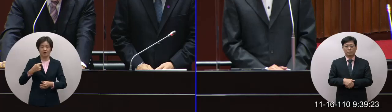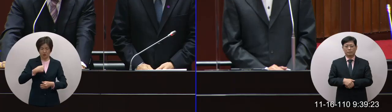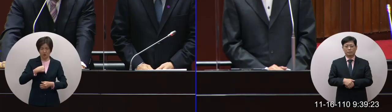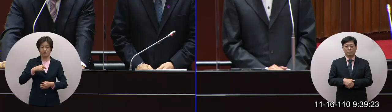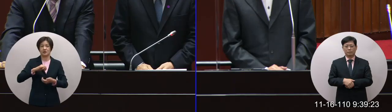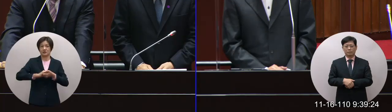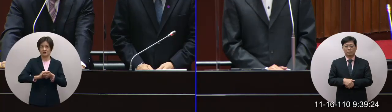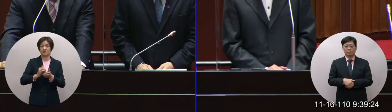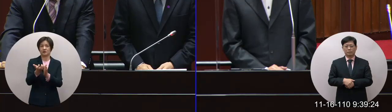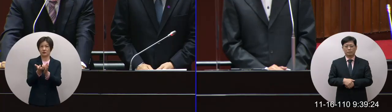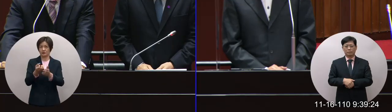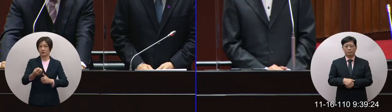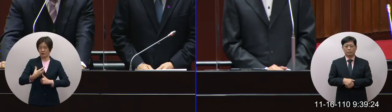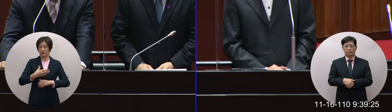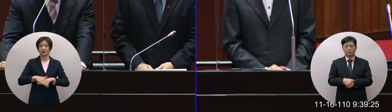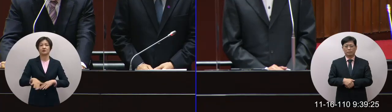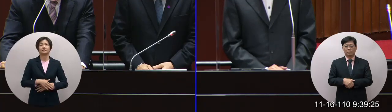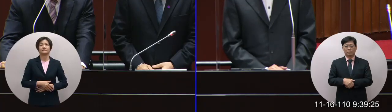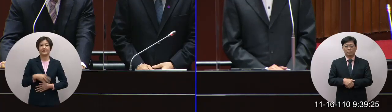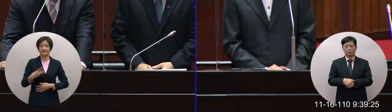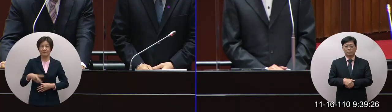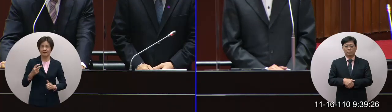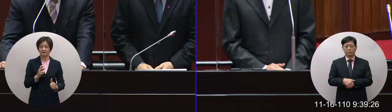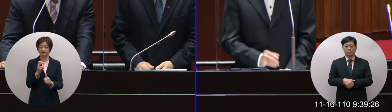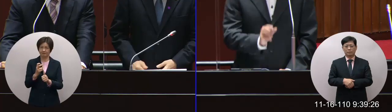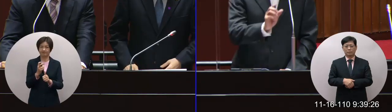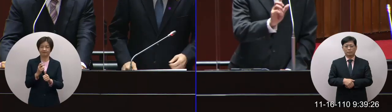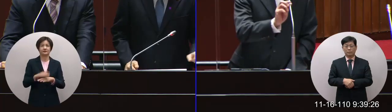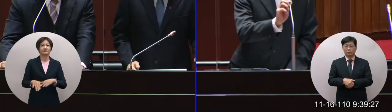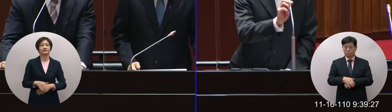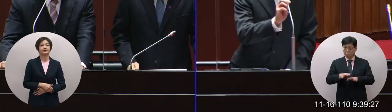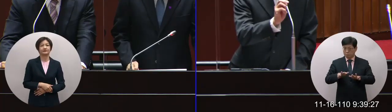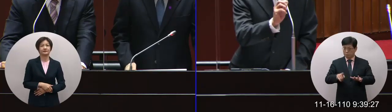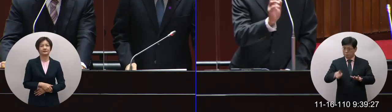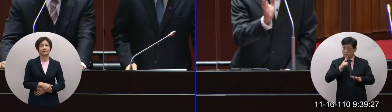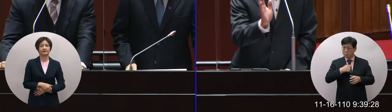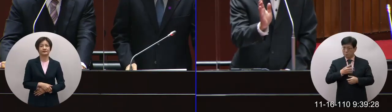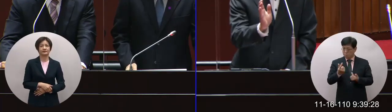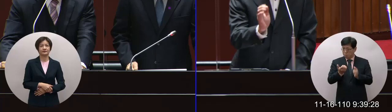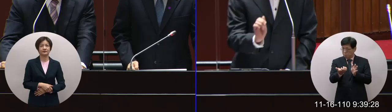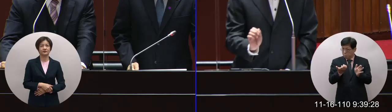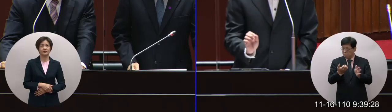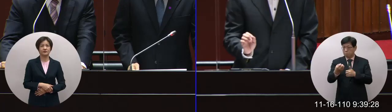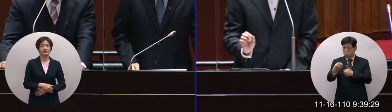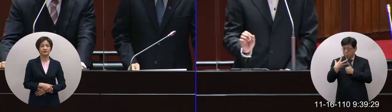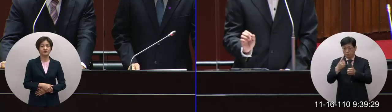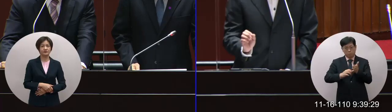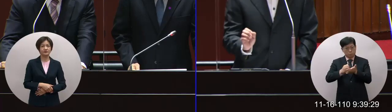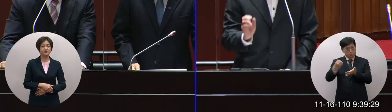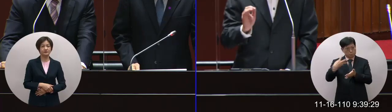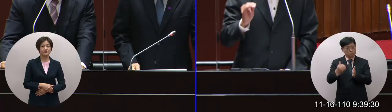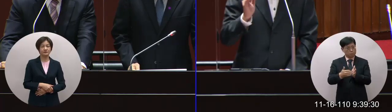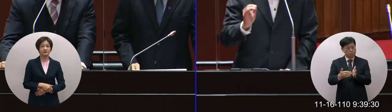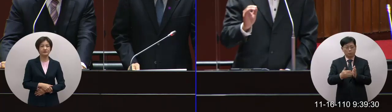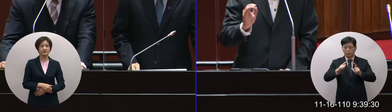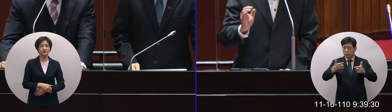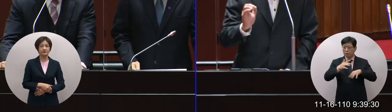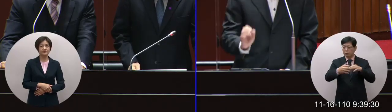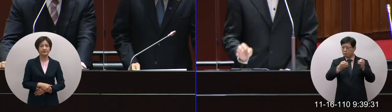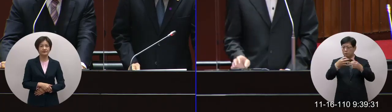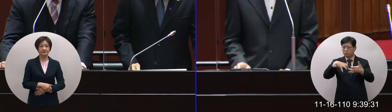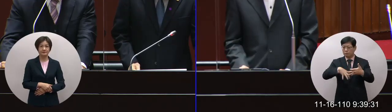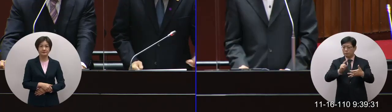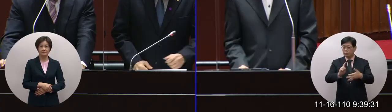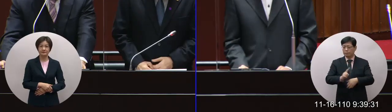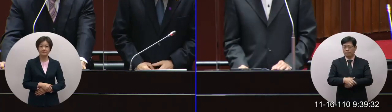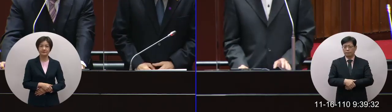知道而且清楚掌握對那他說有事先有跟我們做簡報大概會談到什麼